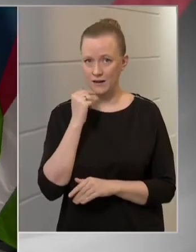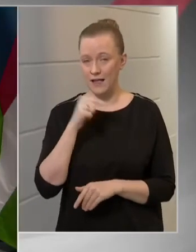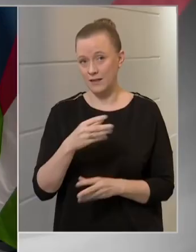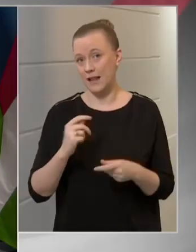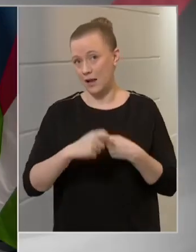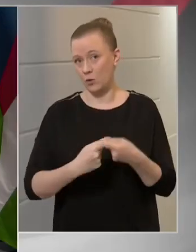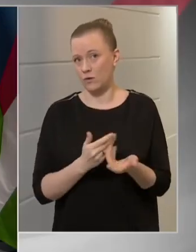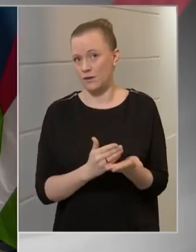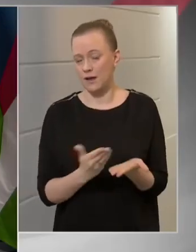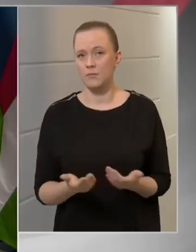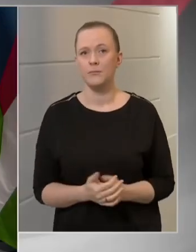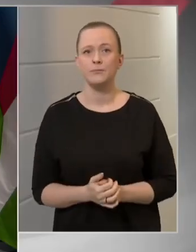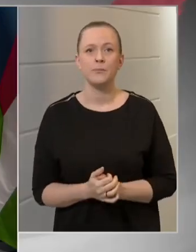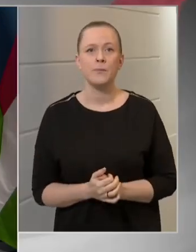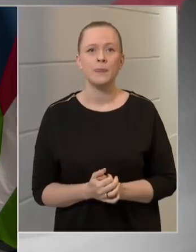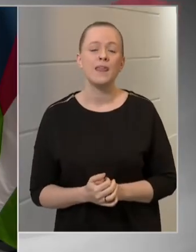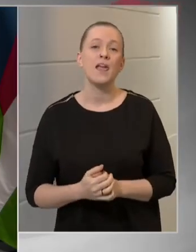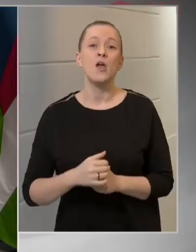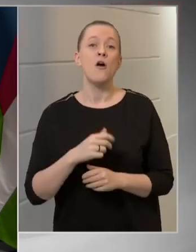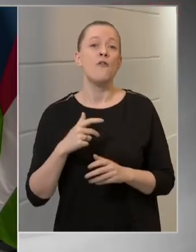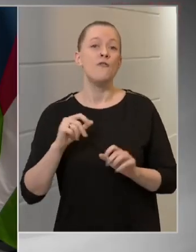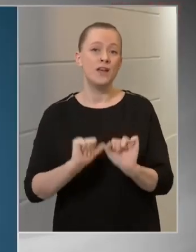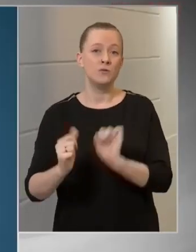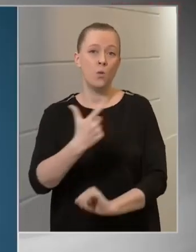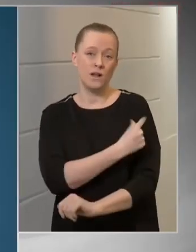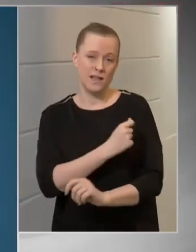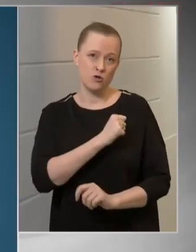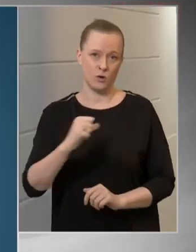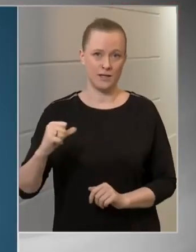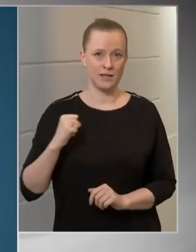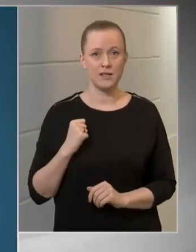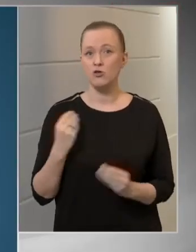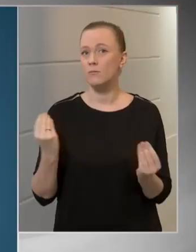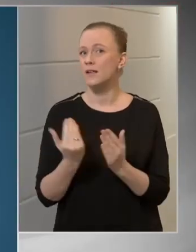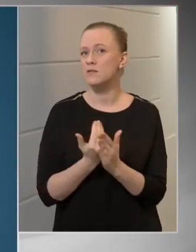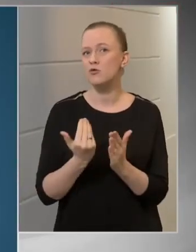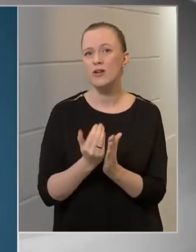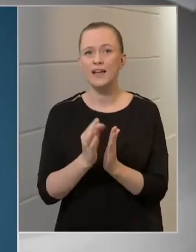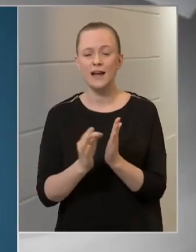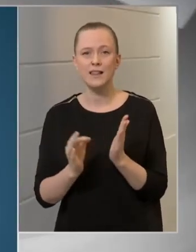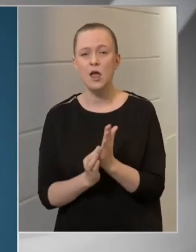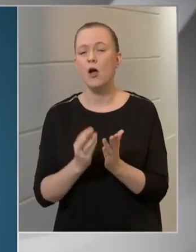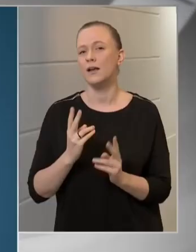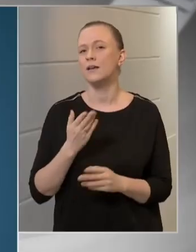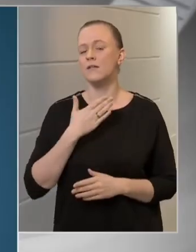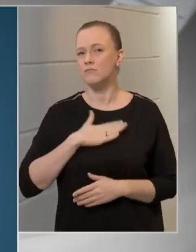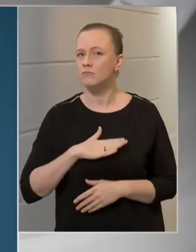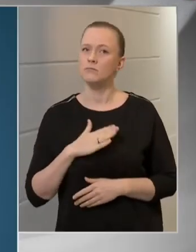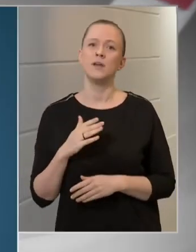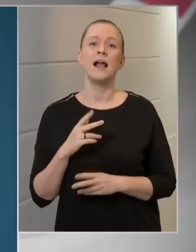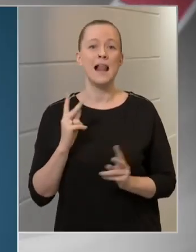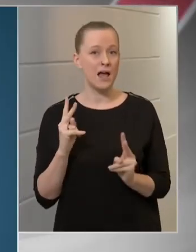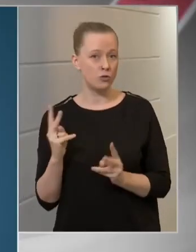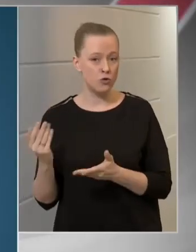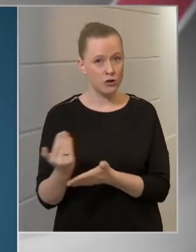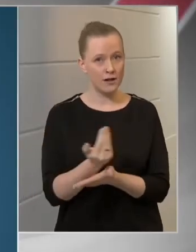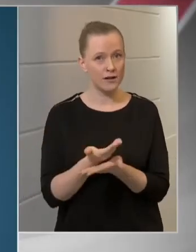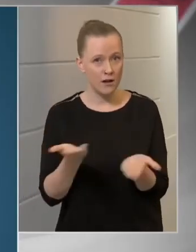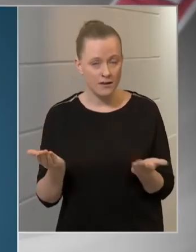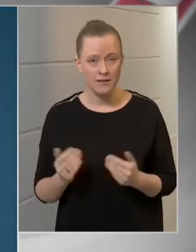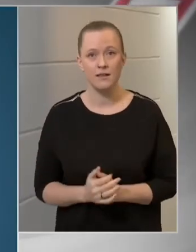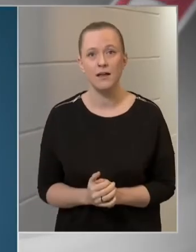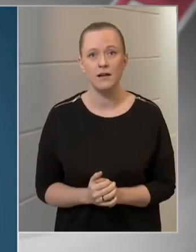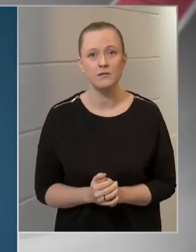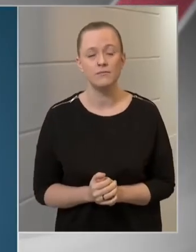A védő oltás önkéntes. Azért szükséges a regisztráció, hogy aki szeretne élni a védő oltás lehetőségével,